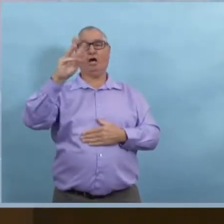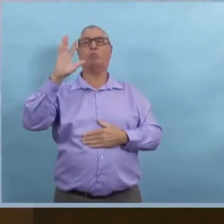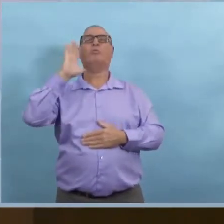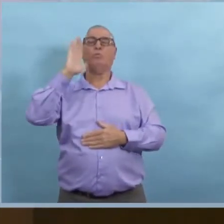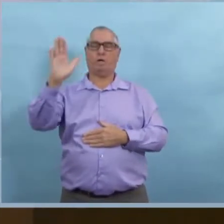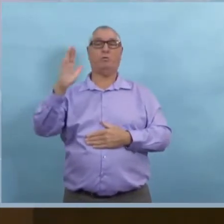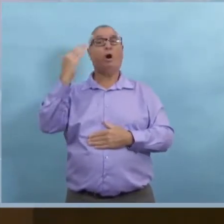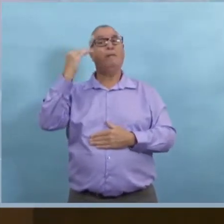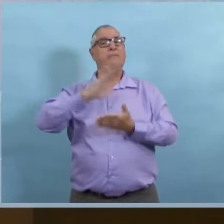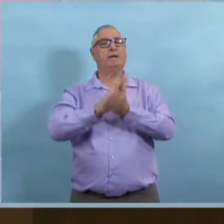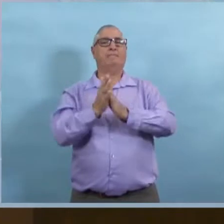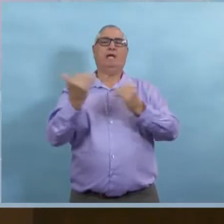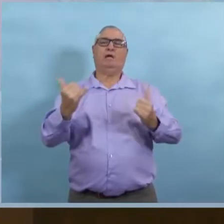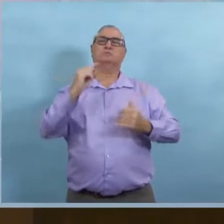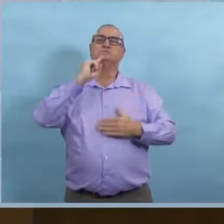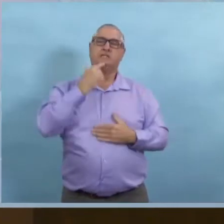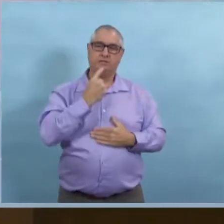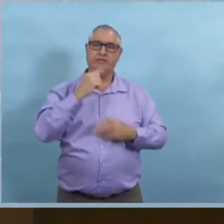elles sont graves.